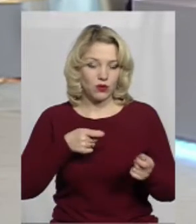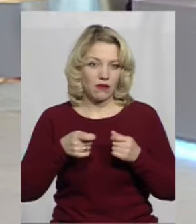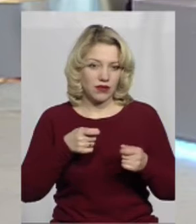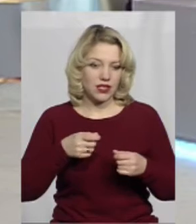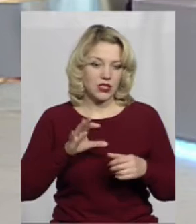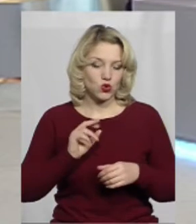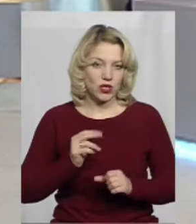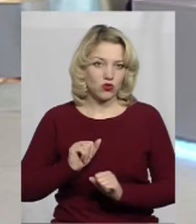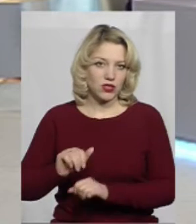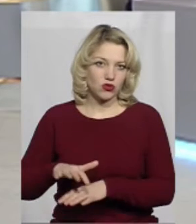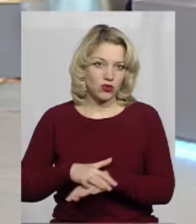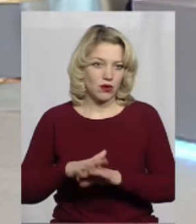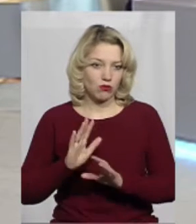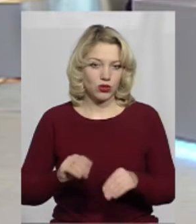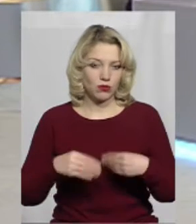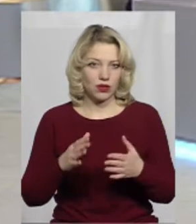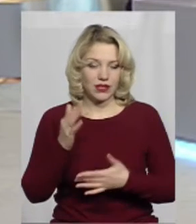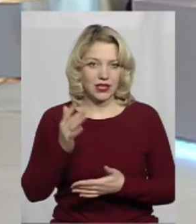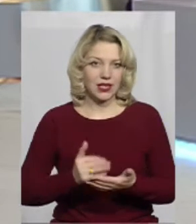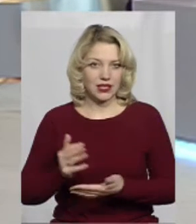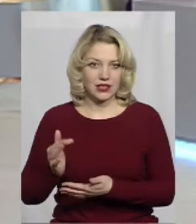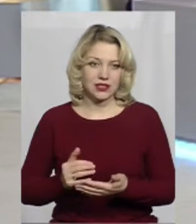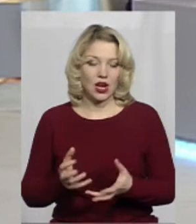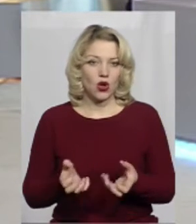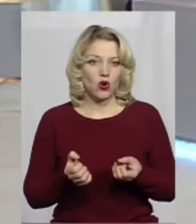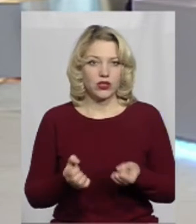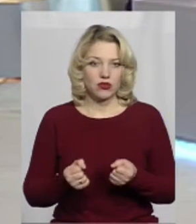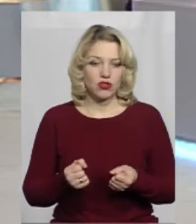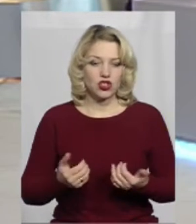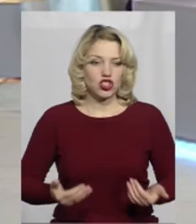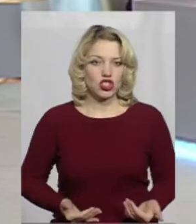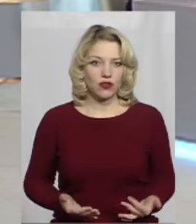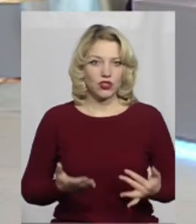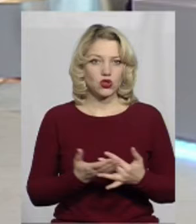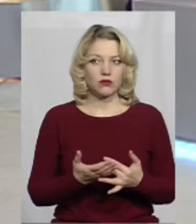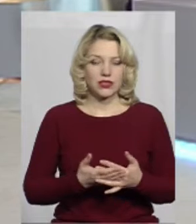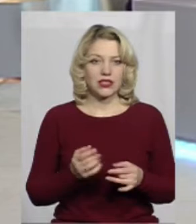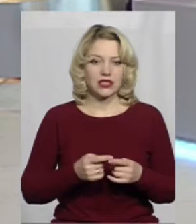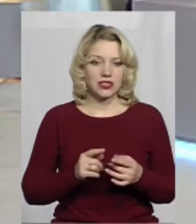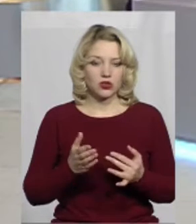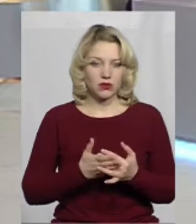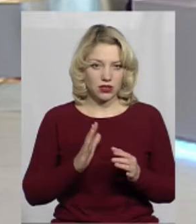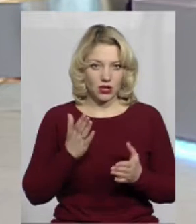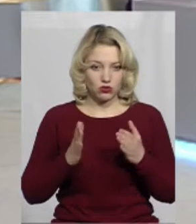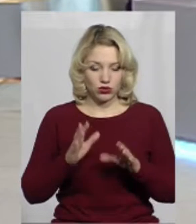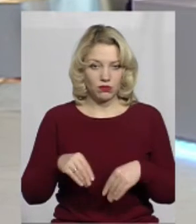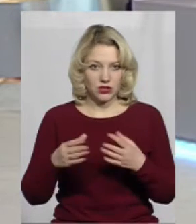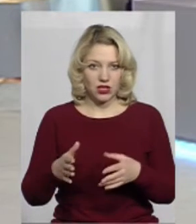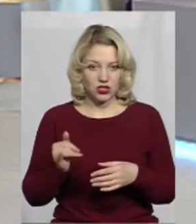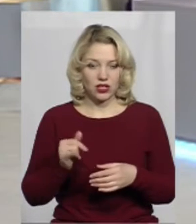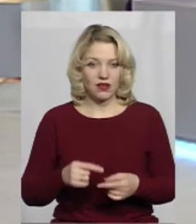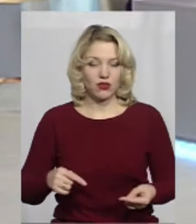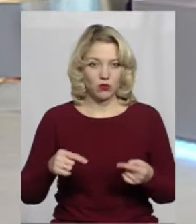соціального захисту населення, буде подавати реєстри одержувачів житлових субсидій, яким ця субсидія буде призначена, і